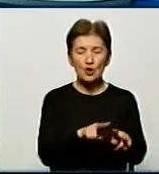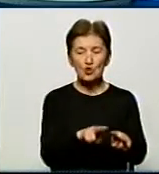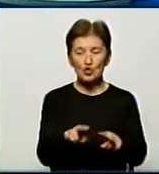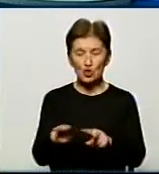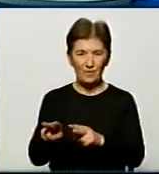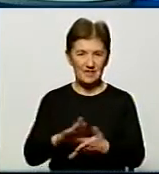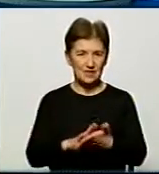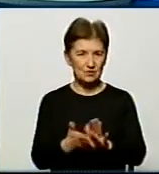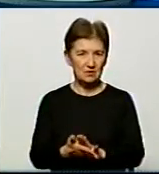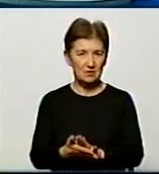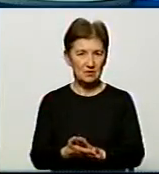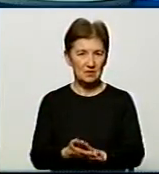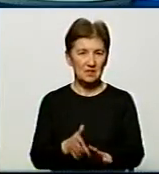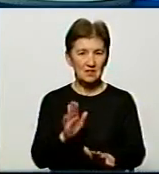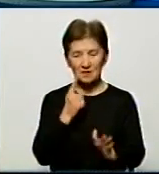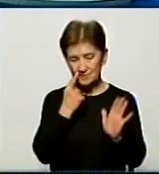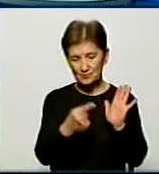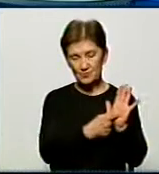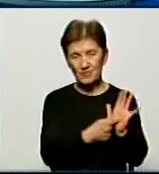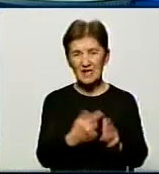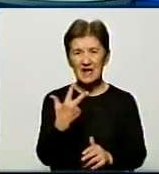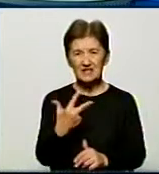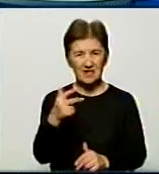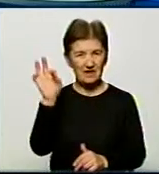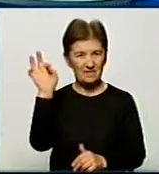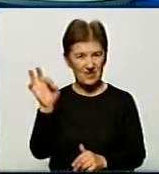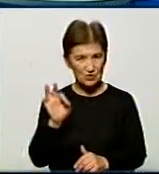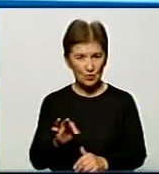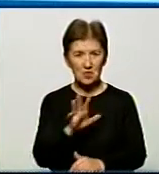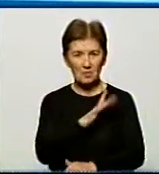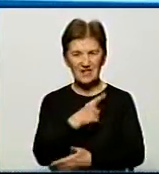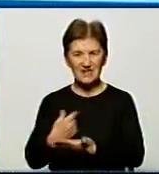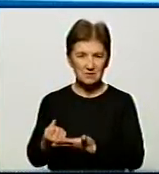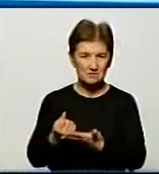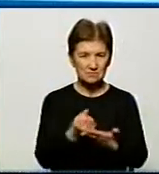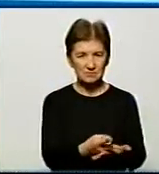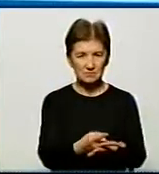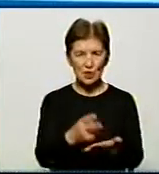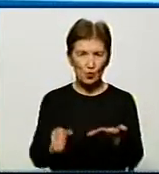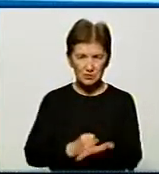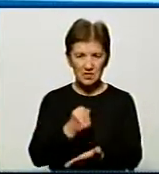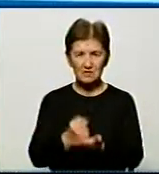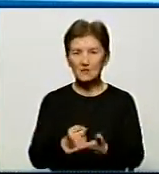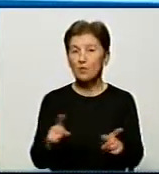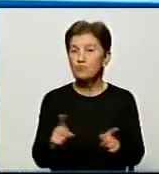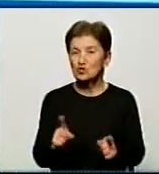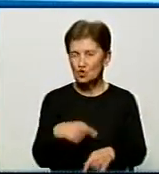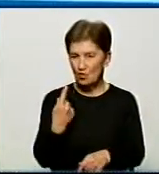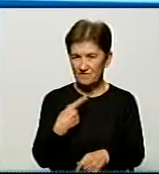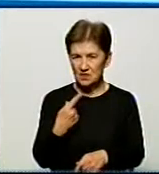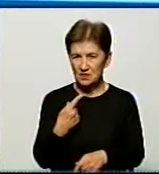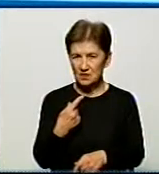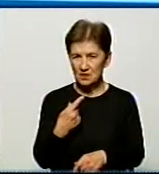Ну, знову пошлюсь на мозк, лише 3% хворих були госпіталізовані, у яких встановили діагноз грип. Про що це говорить, що